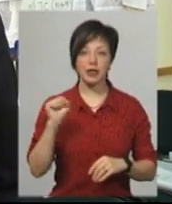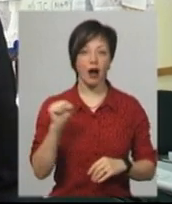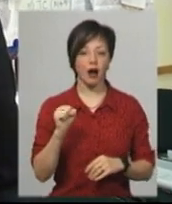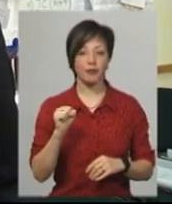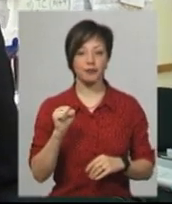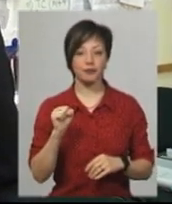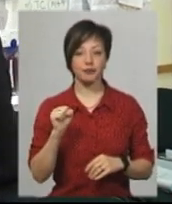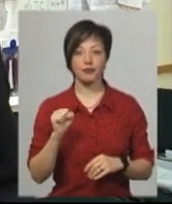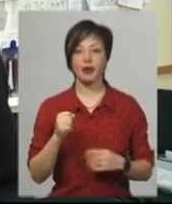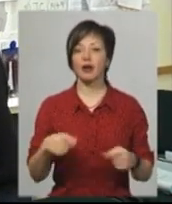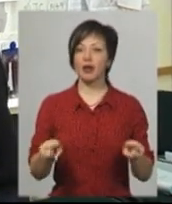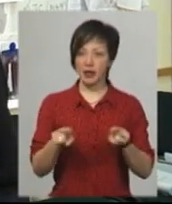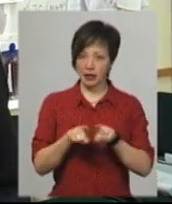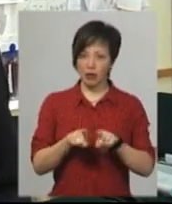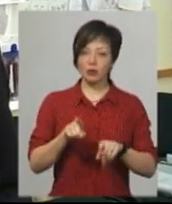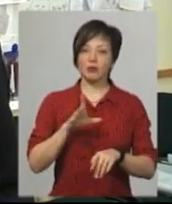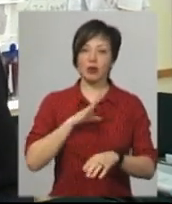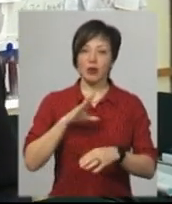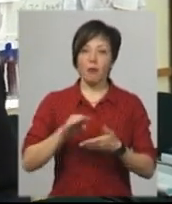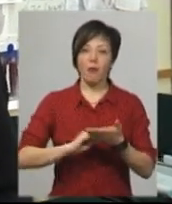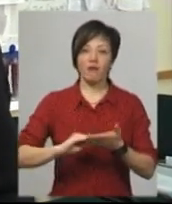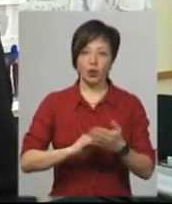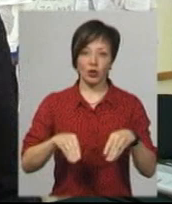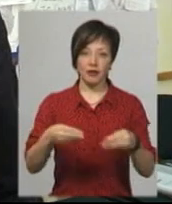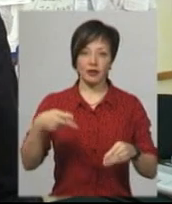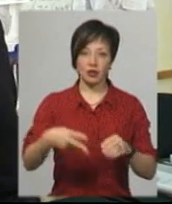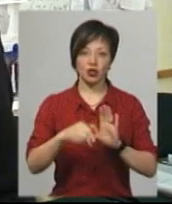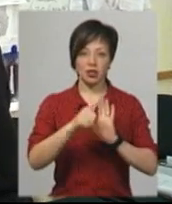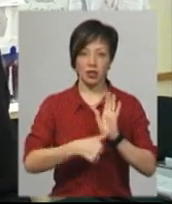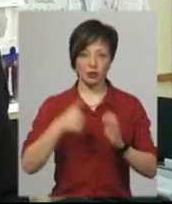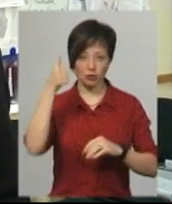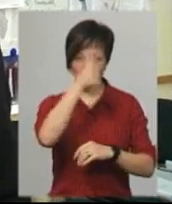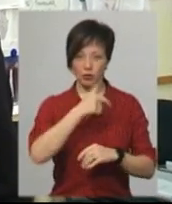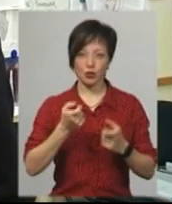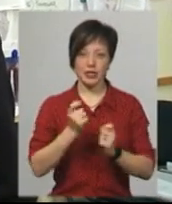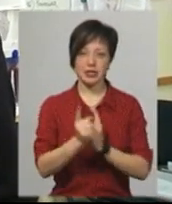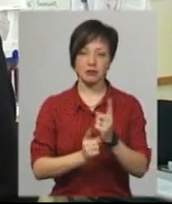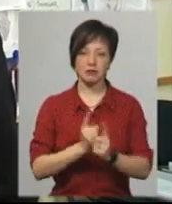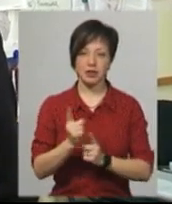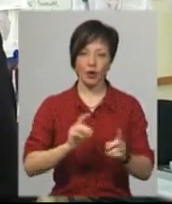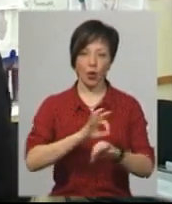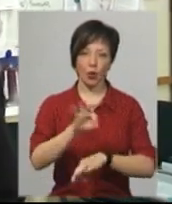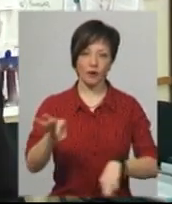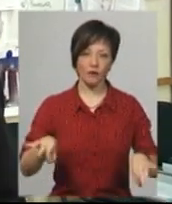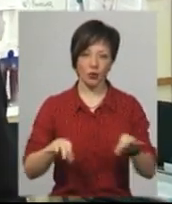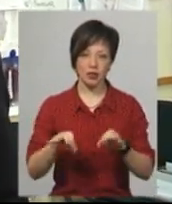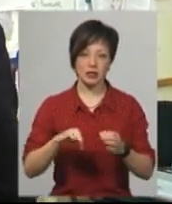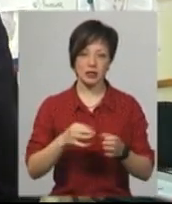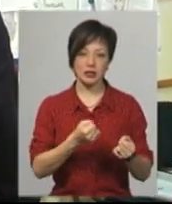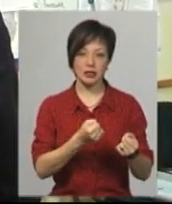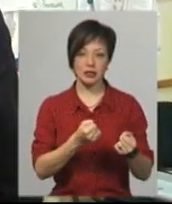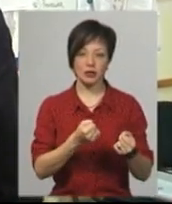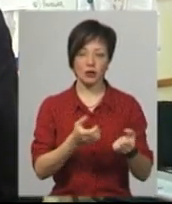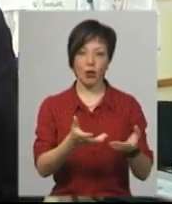також були переведені в жовтні 2016 року, тому що була трохи змінена конфігурація з затриманням